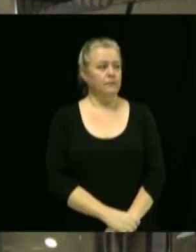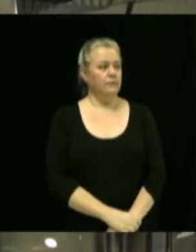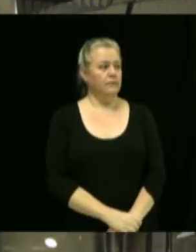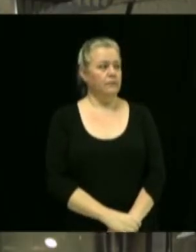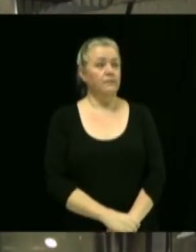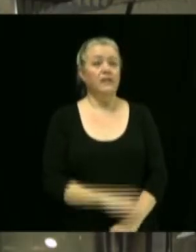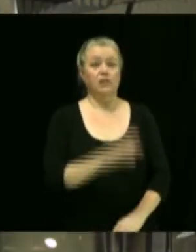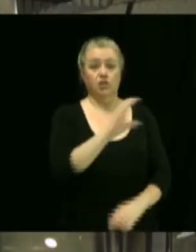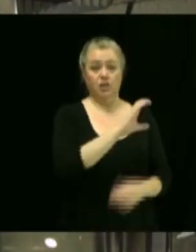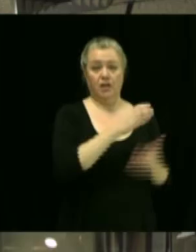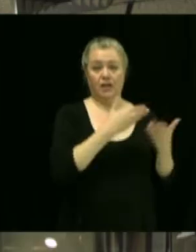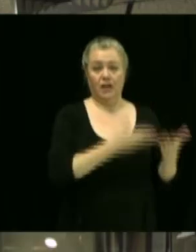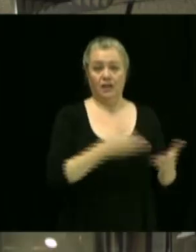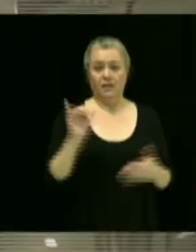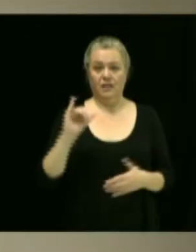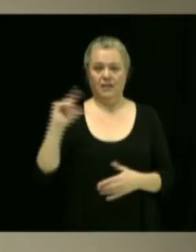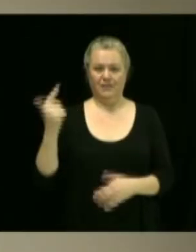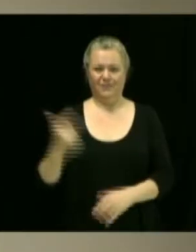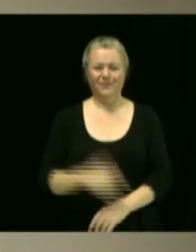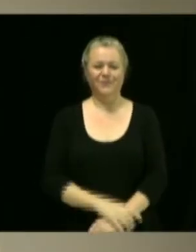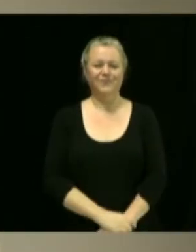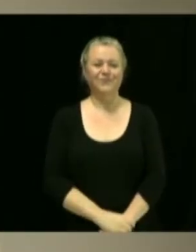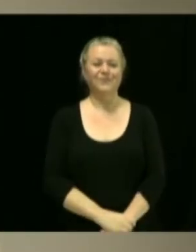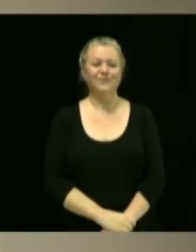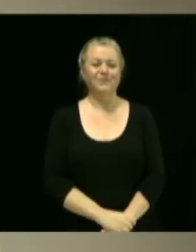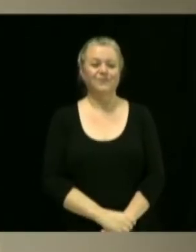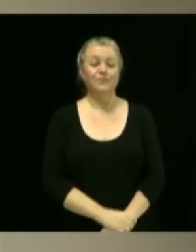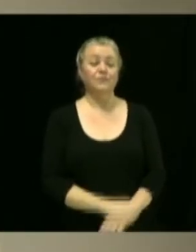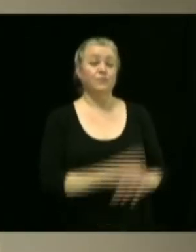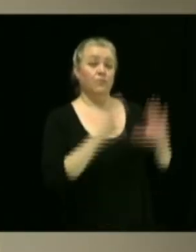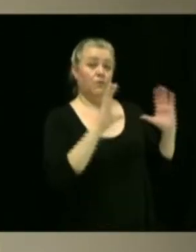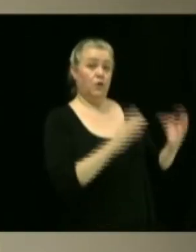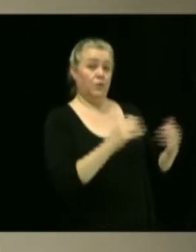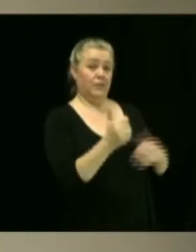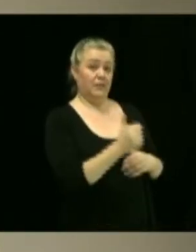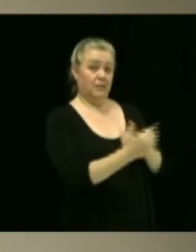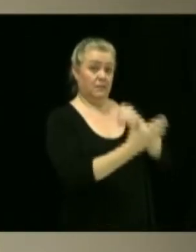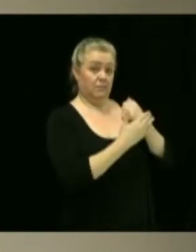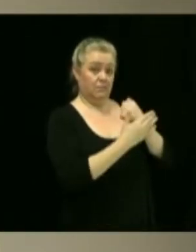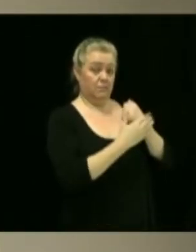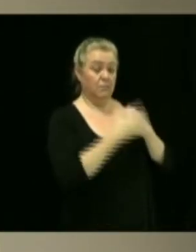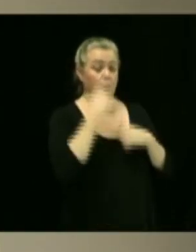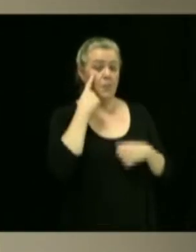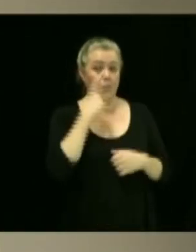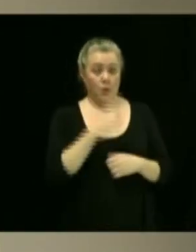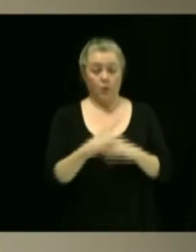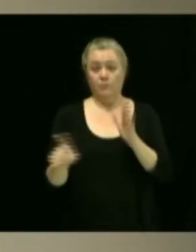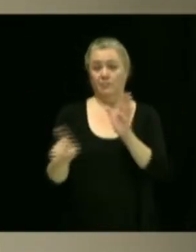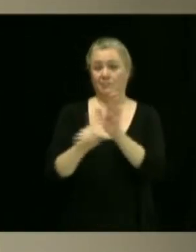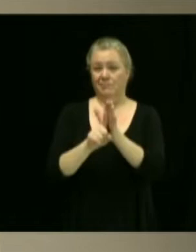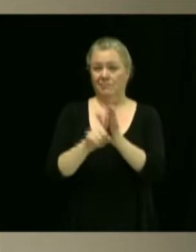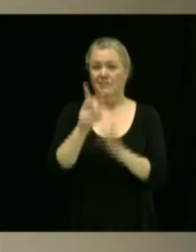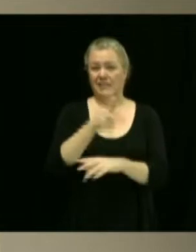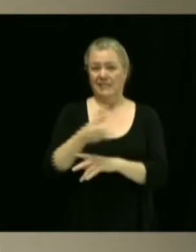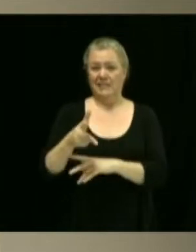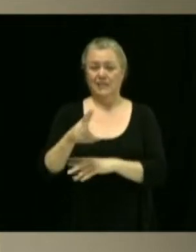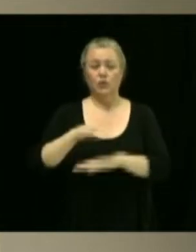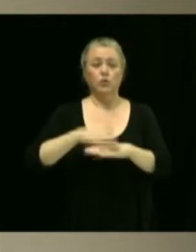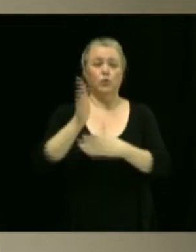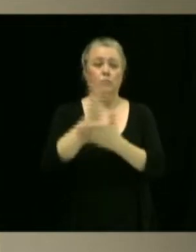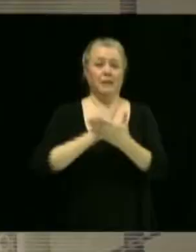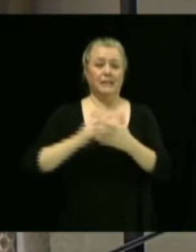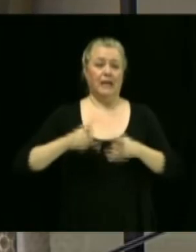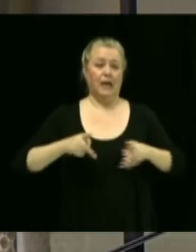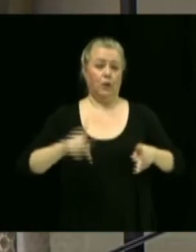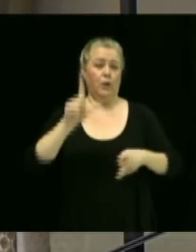Chantal, Yannick. Recommandation du comité des transports visant à interdire le stationnement sur une partie de la rue La Rivière.